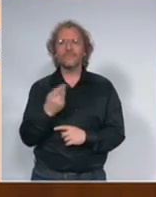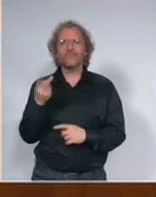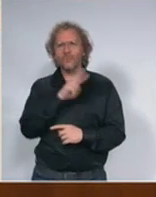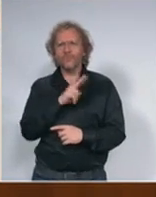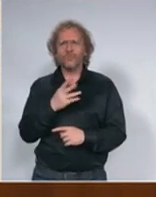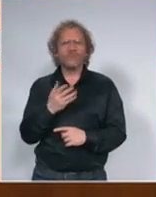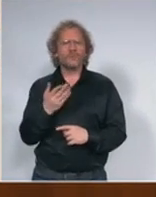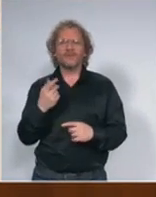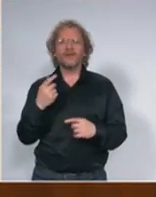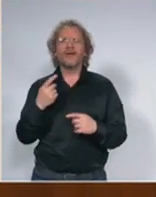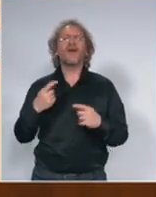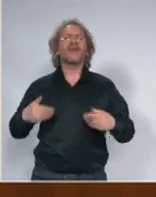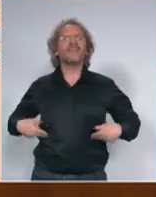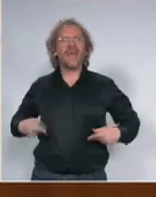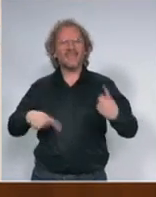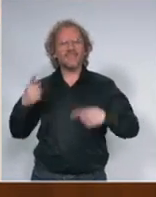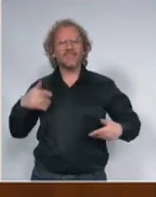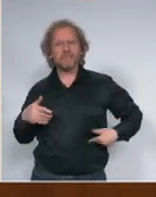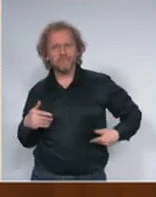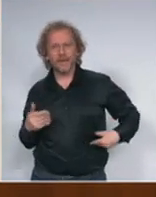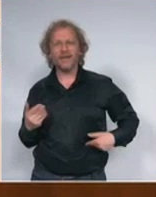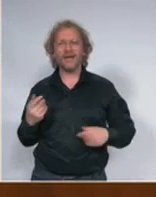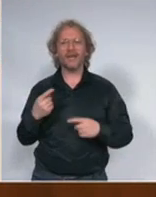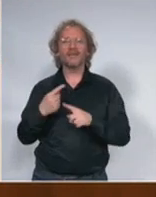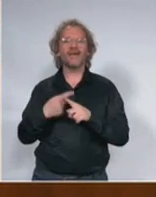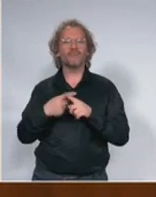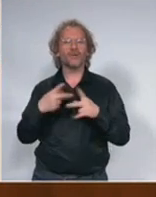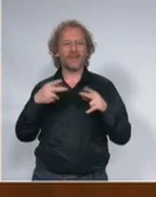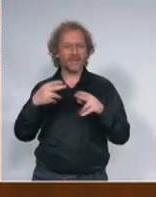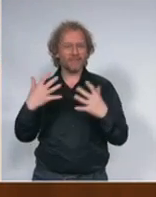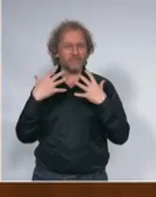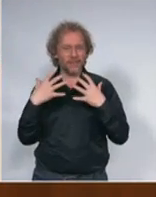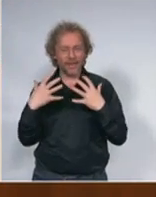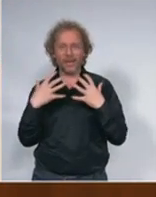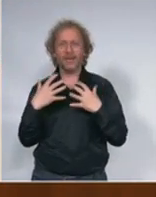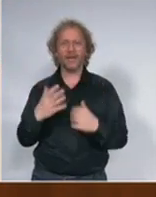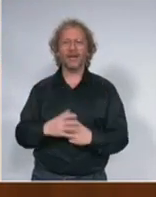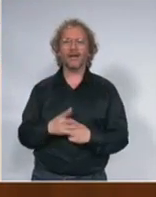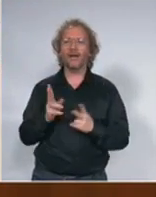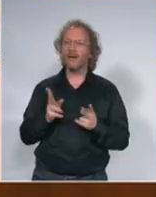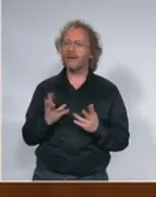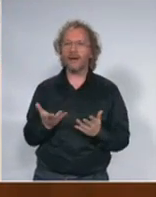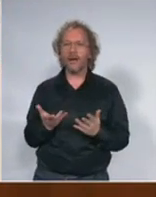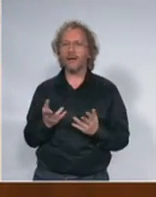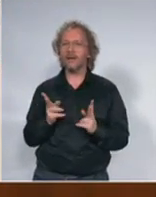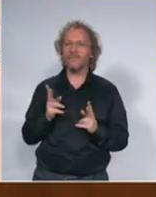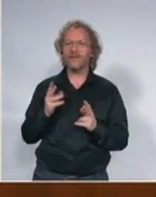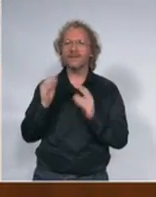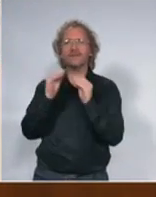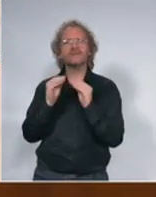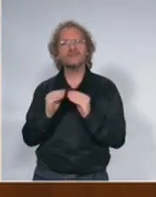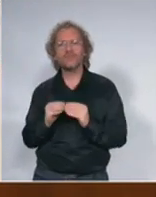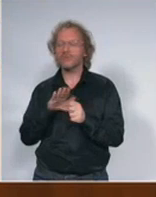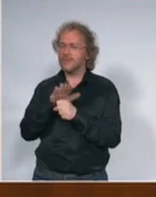ići na zračenje koja je starostna struktura hospitalizovanih pacijenata trenutno pa i